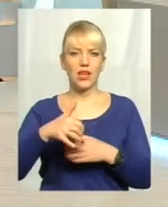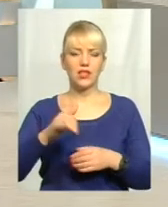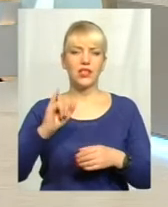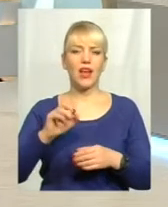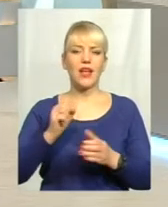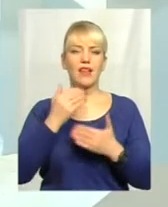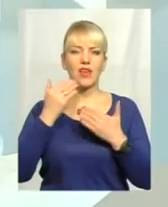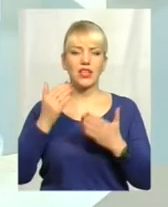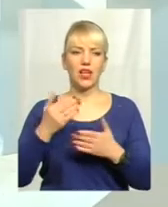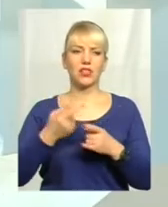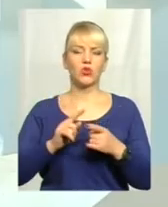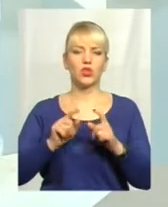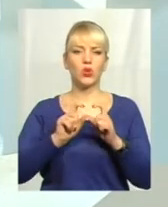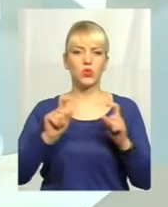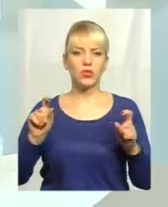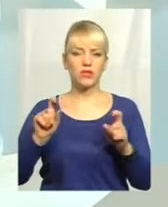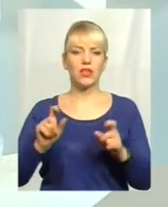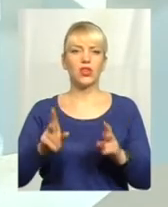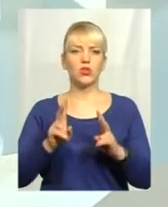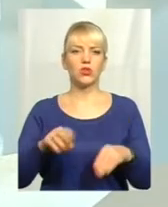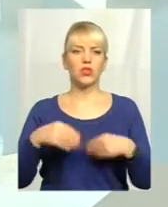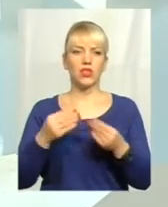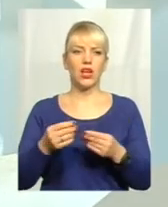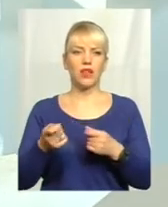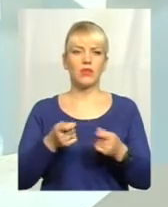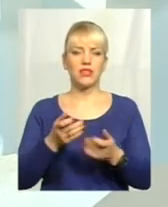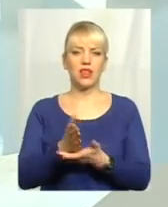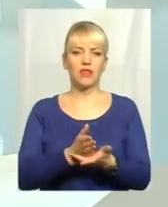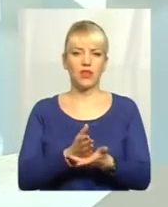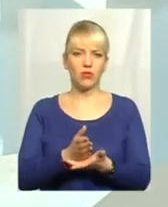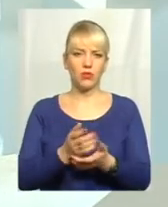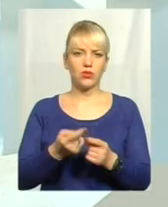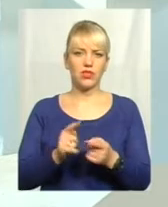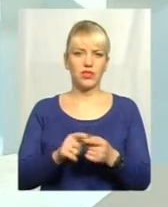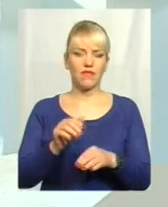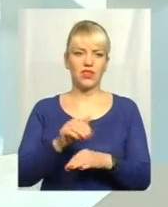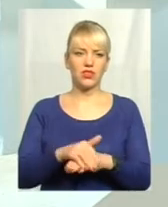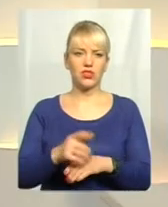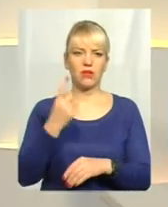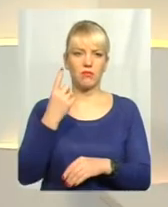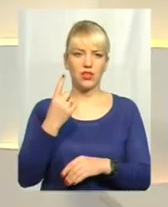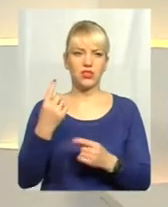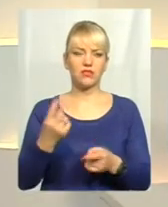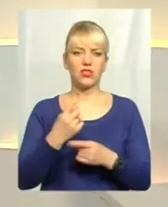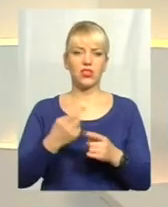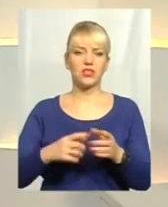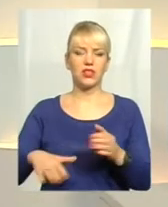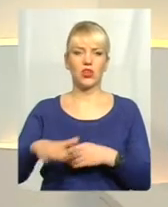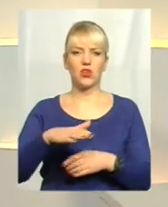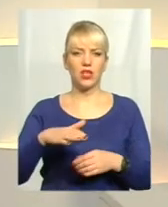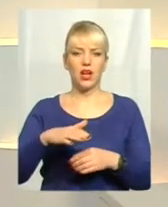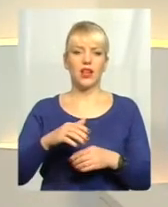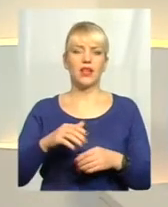а зверталися до тих установ, принципі, які надаються адміністративні послуги. Тобто, це фактично, перше, звичайно, це територіальні підрозділи